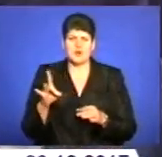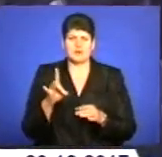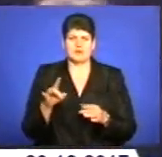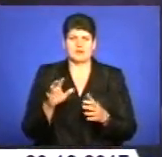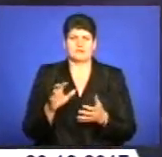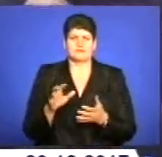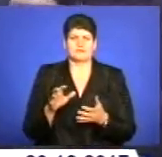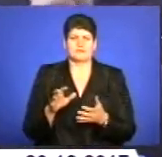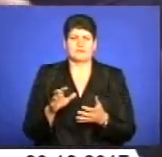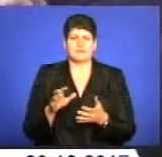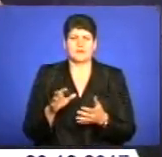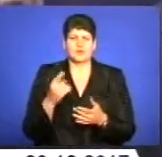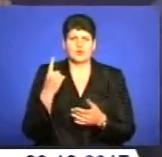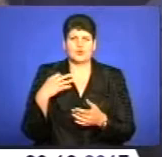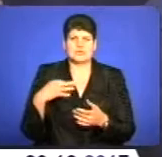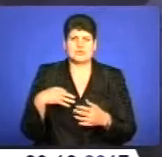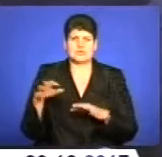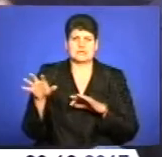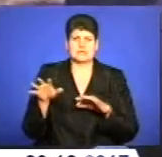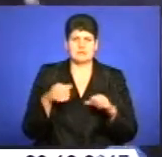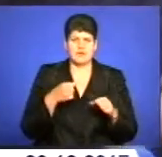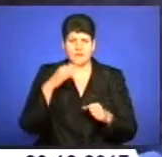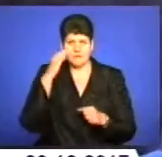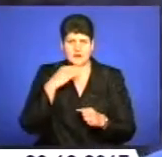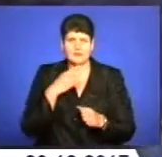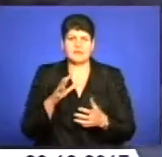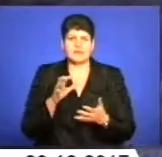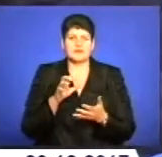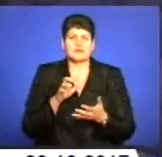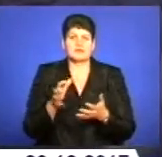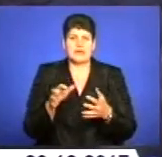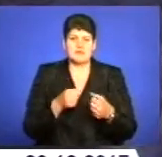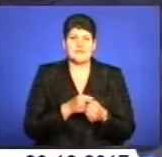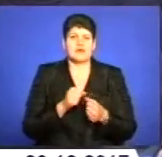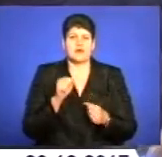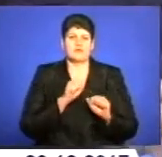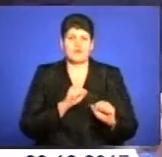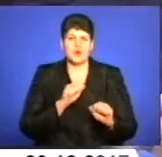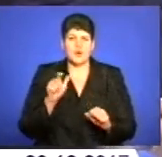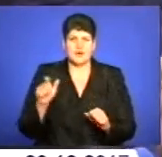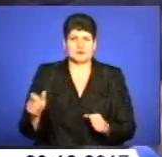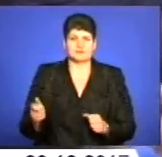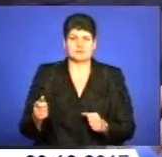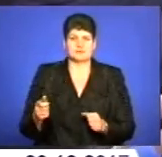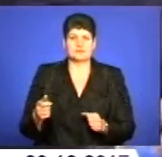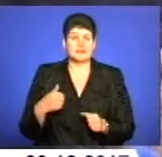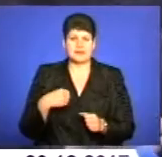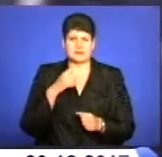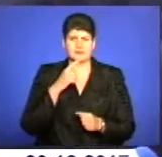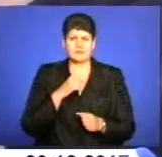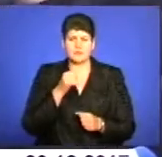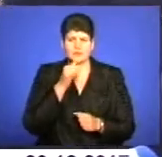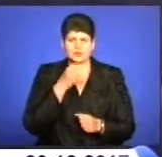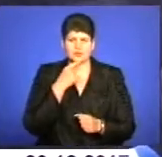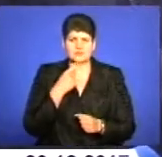одного сина забрав батька. Він наймив адвокатів, адвокати, машина. Я просто не можу говорити.